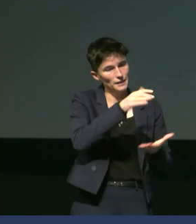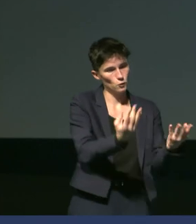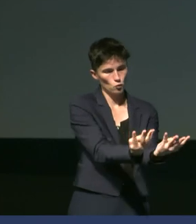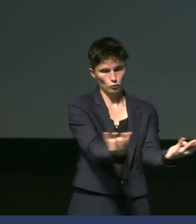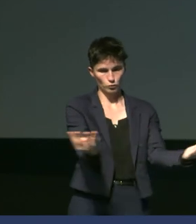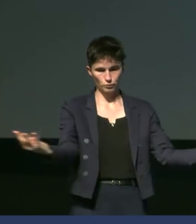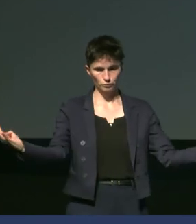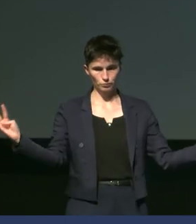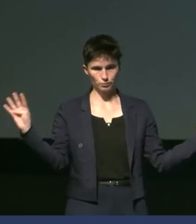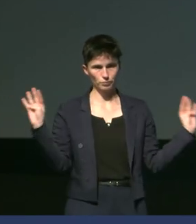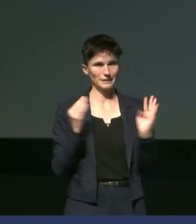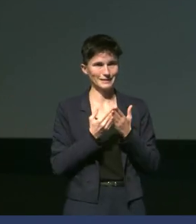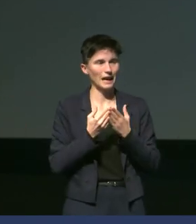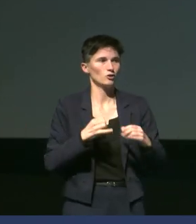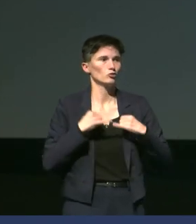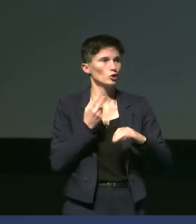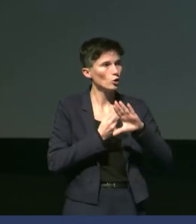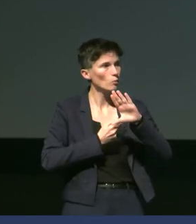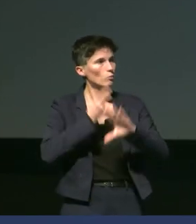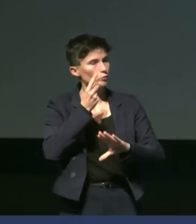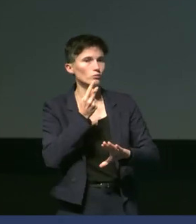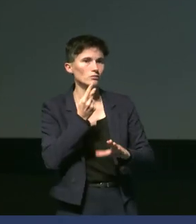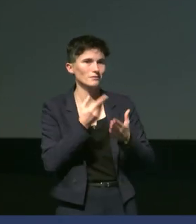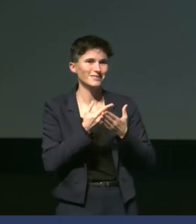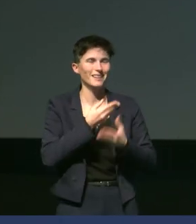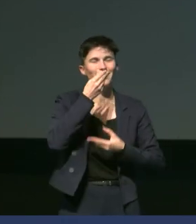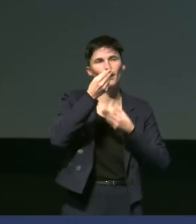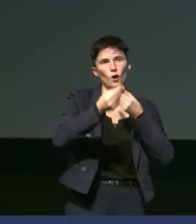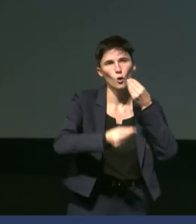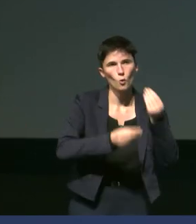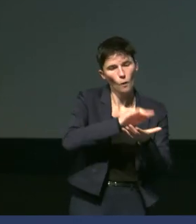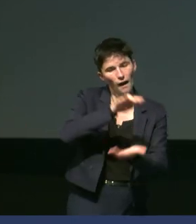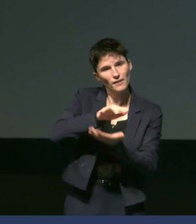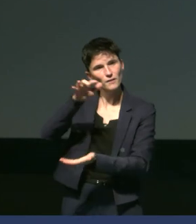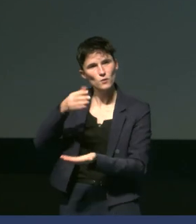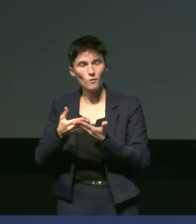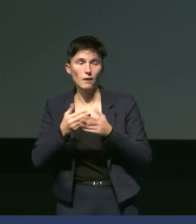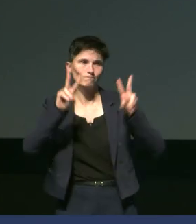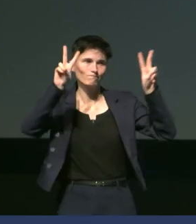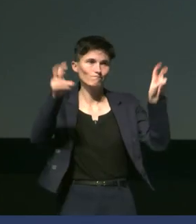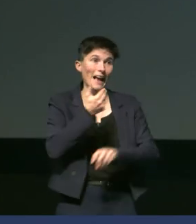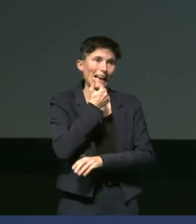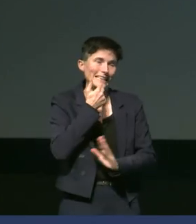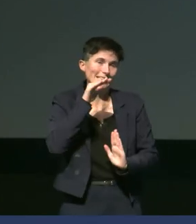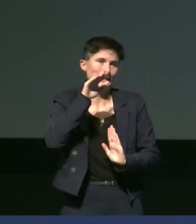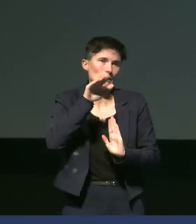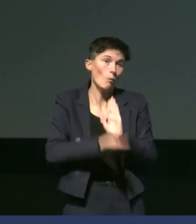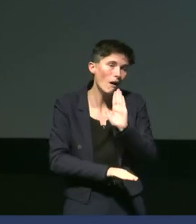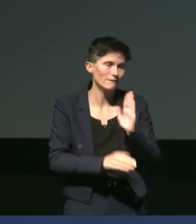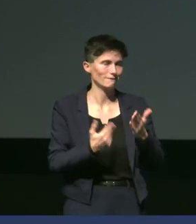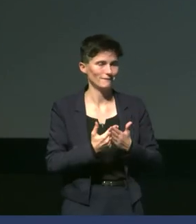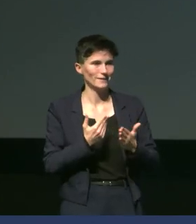le sait, c'est des individus plus jeunes où c'est des individus, on dit qu'ils sont de moins bonne qualité. En tout cas, sont moins